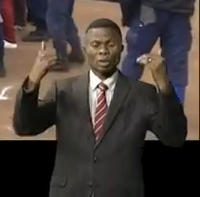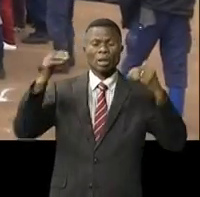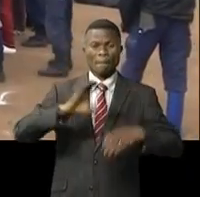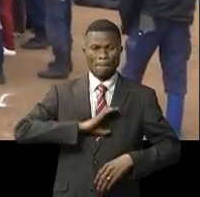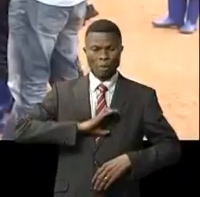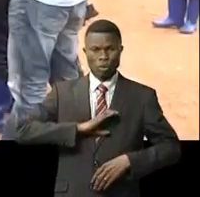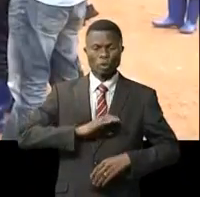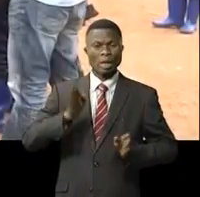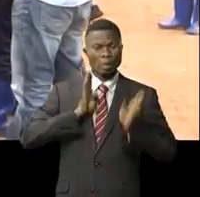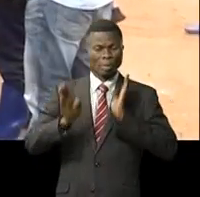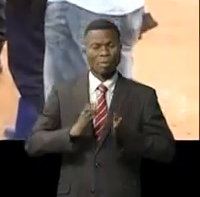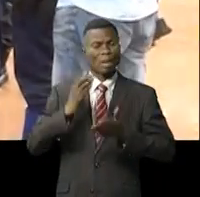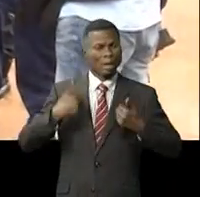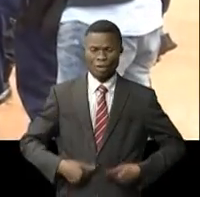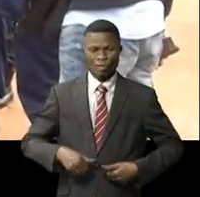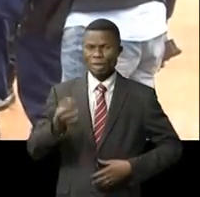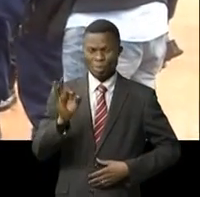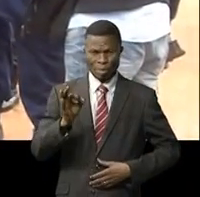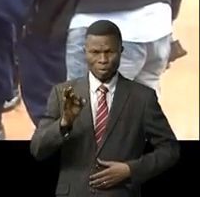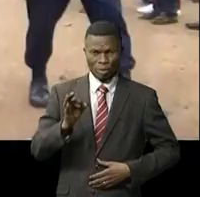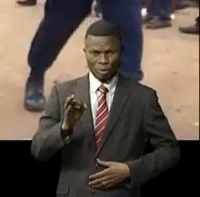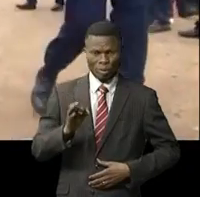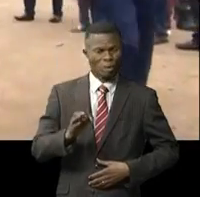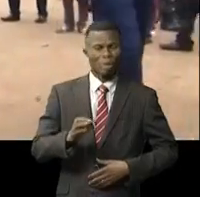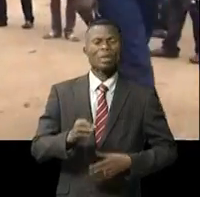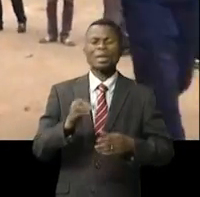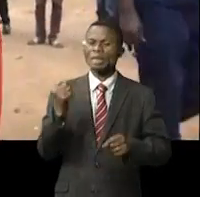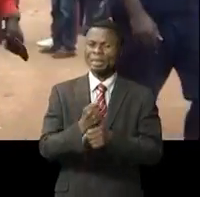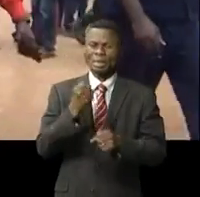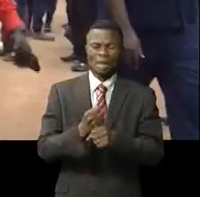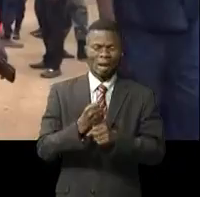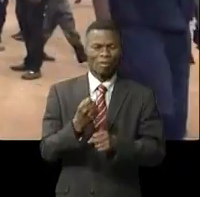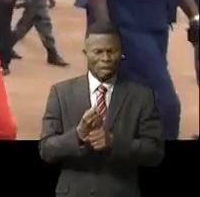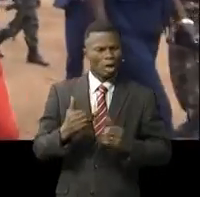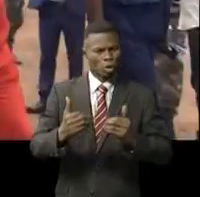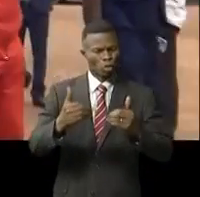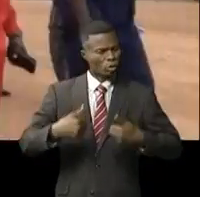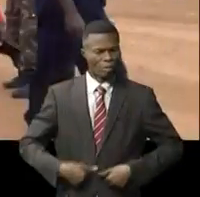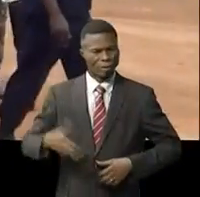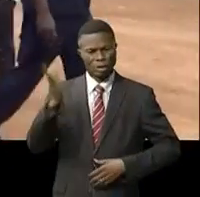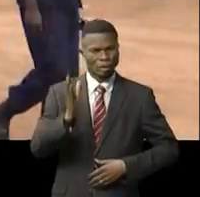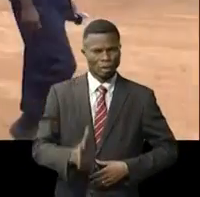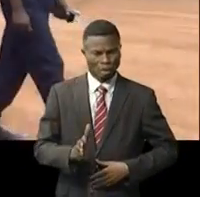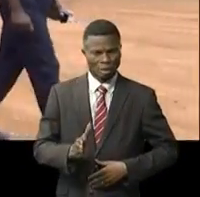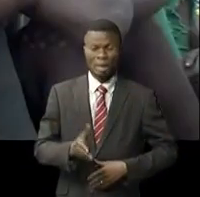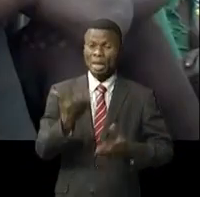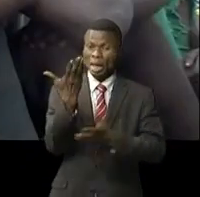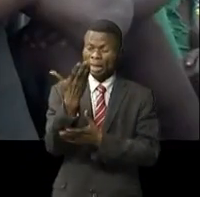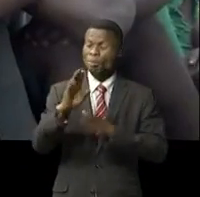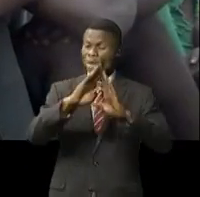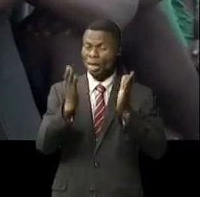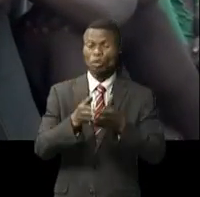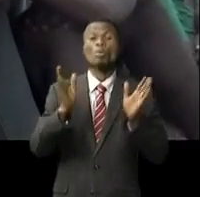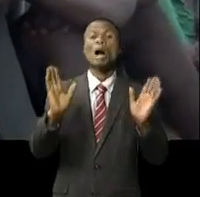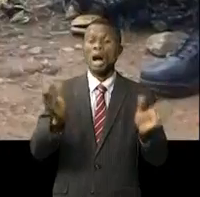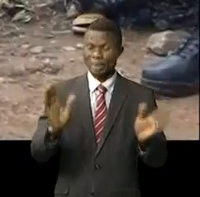Béni, qui ne baisse pas encore les bras, ne dérogera pas à la mission lui confiée par le chef de l'état et met à garde quiconque